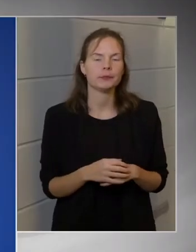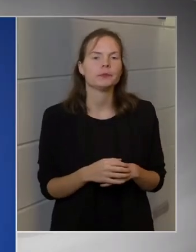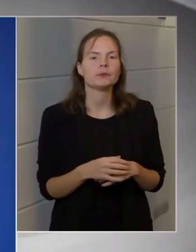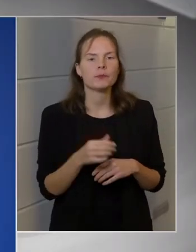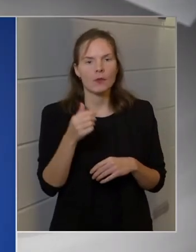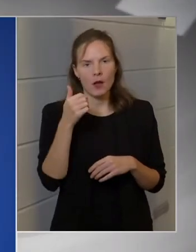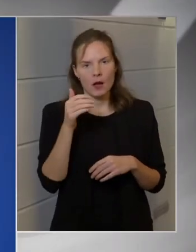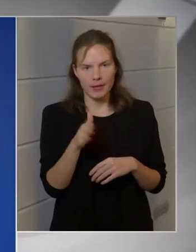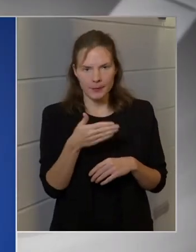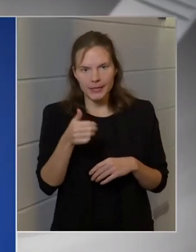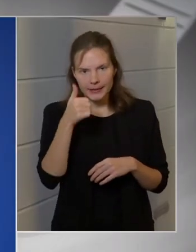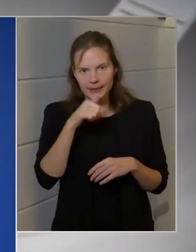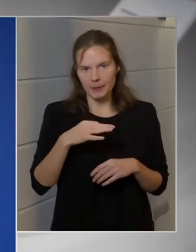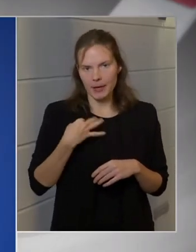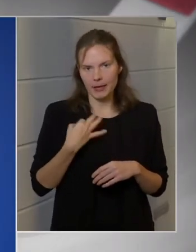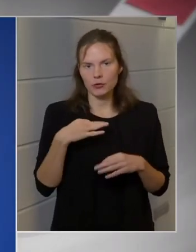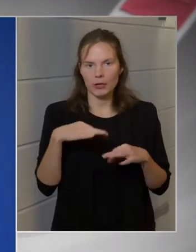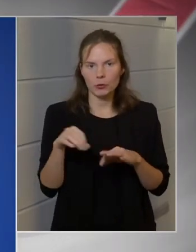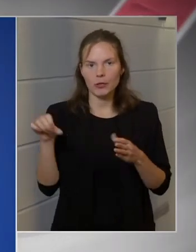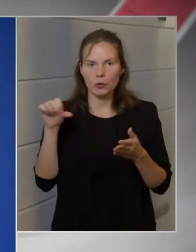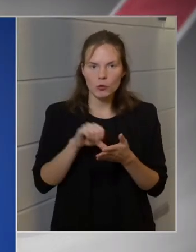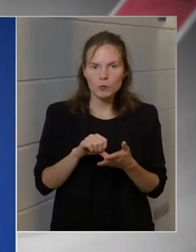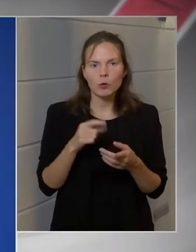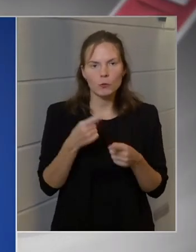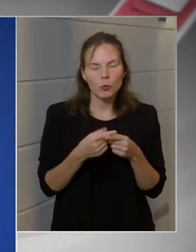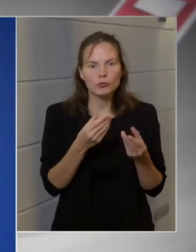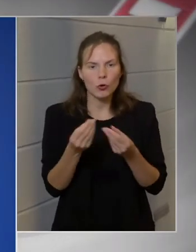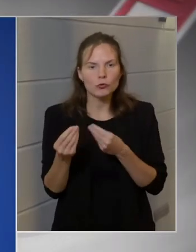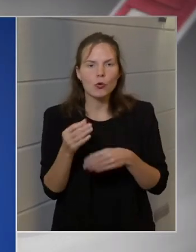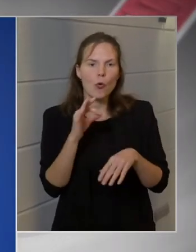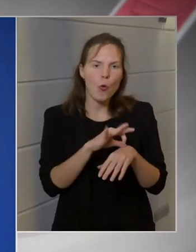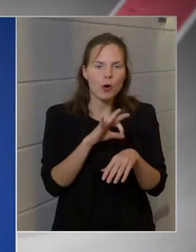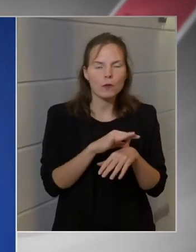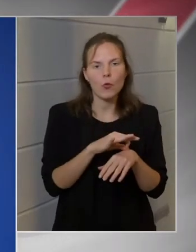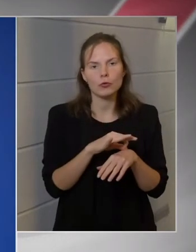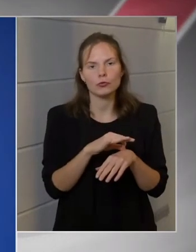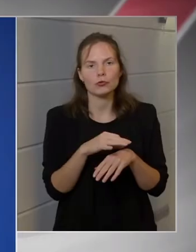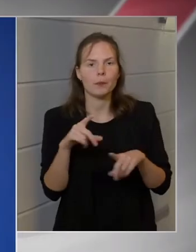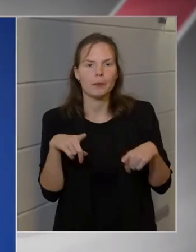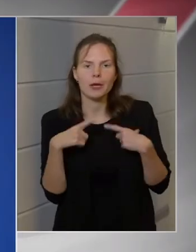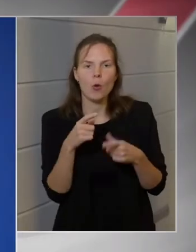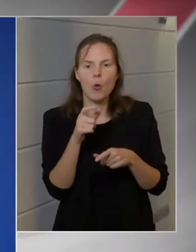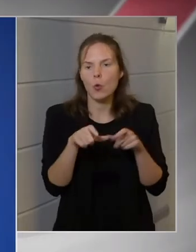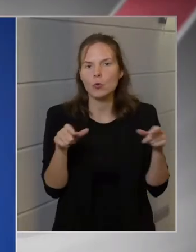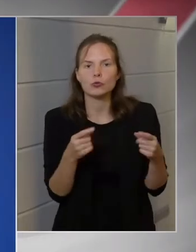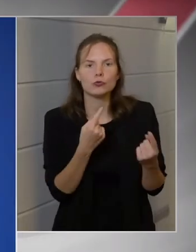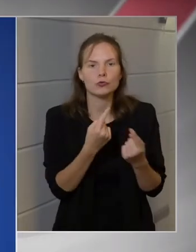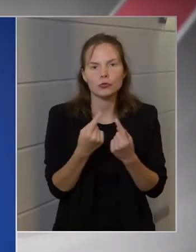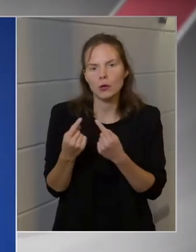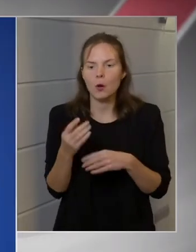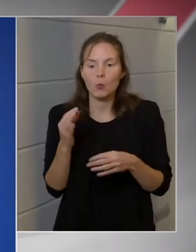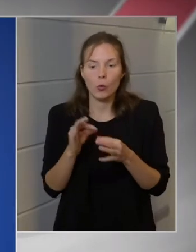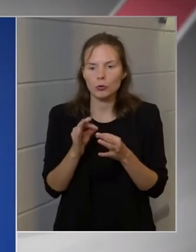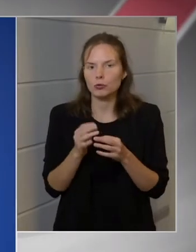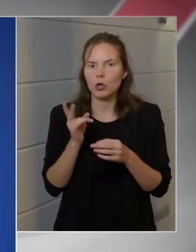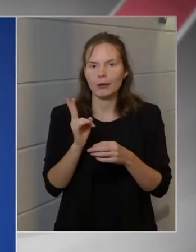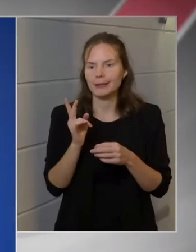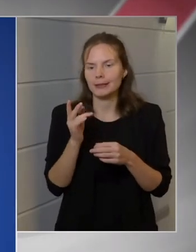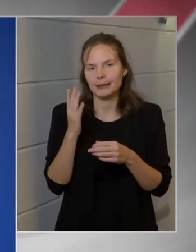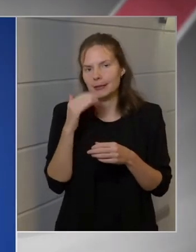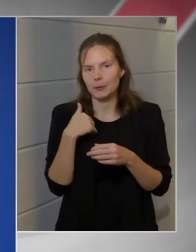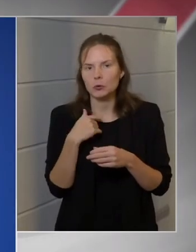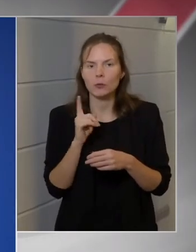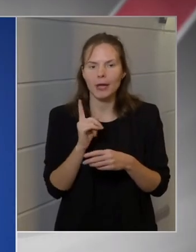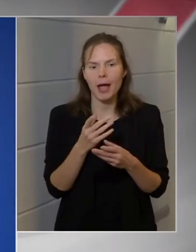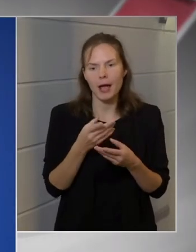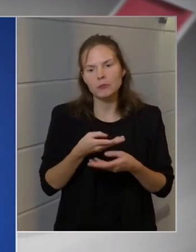Nemzeti Népegészségügyi Központtal és nagyon sok orvossal, virológussal egyeztet a kormány. Éppen kivel ezt nem tudom, de van egy széles kör